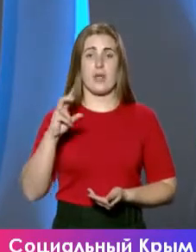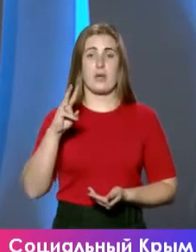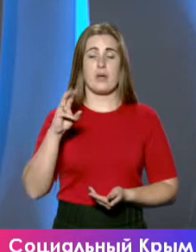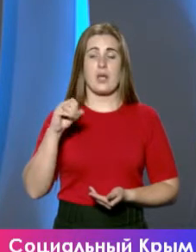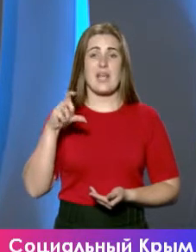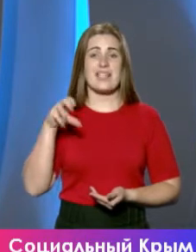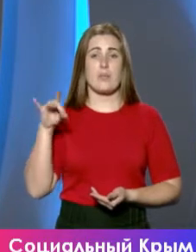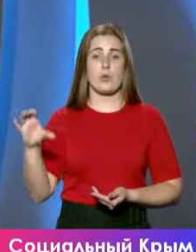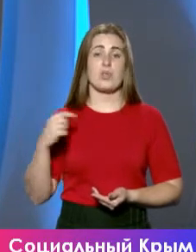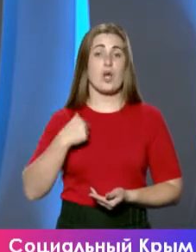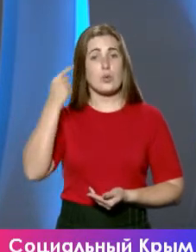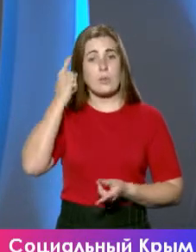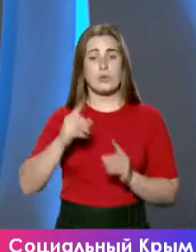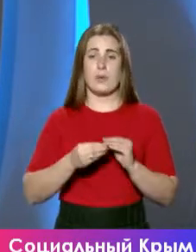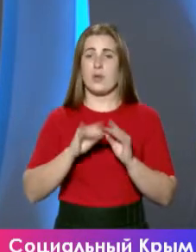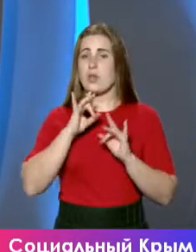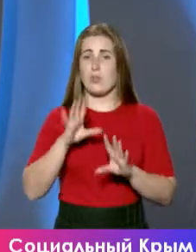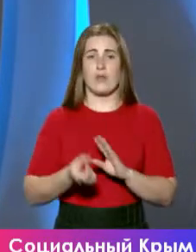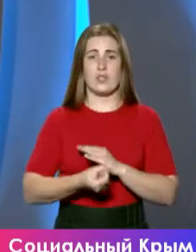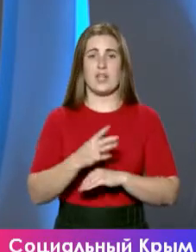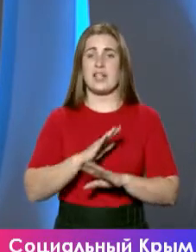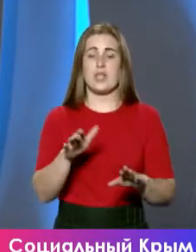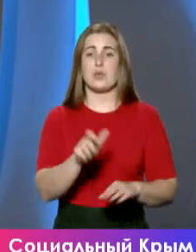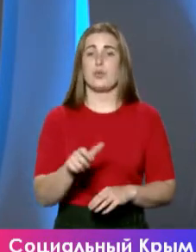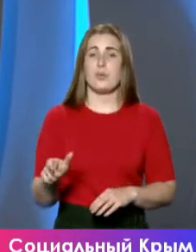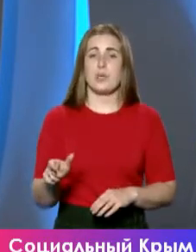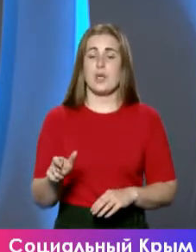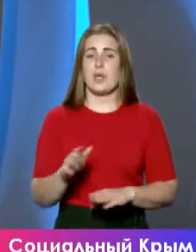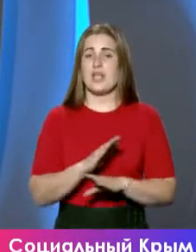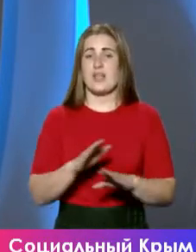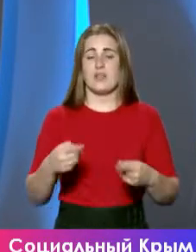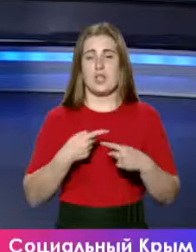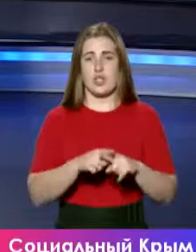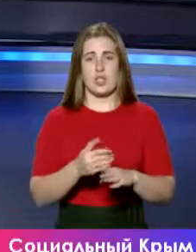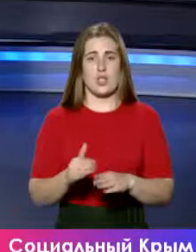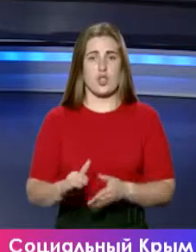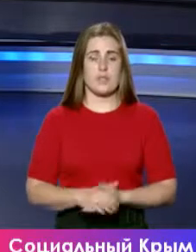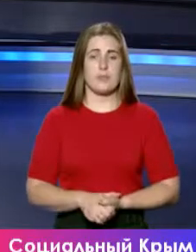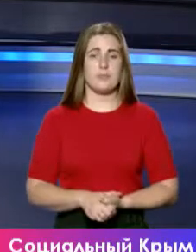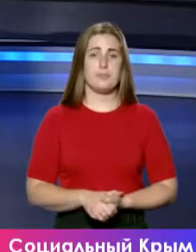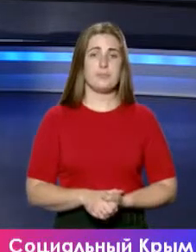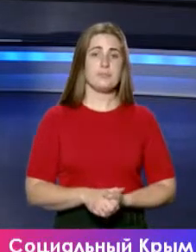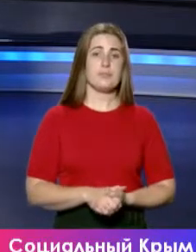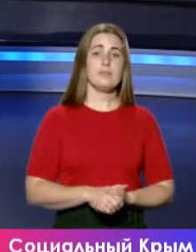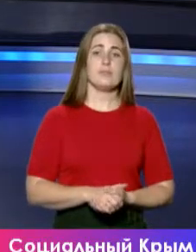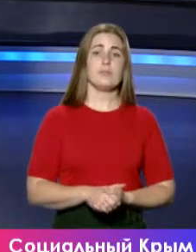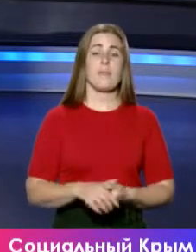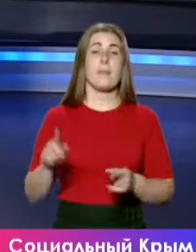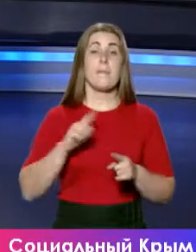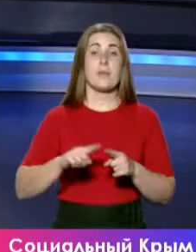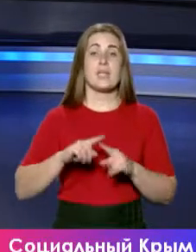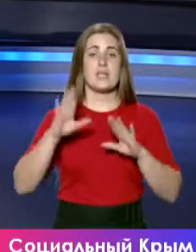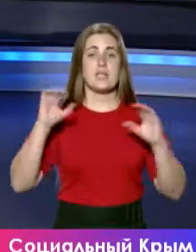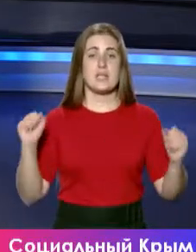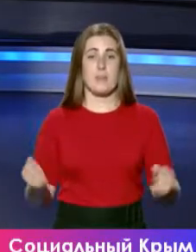то я думаю, что проблем не будет возникать ни с людьми, ни в технической части. — Впереди зима.